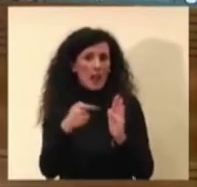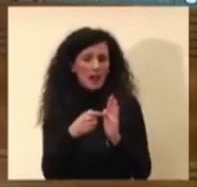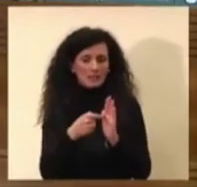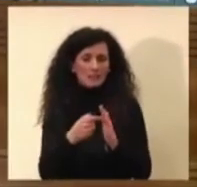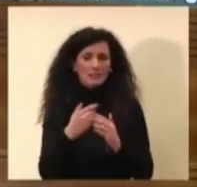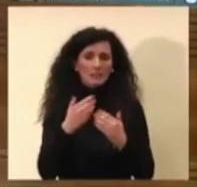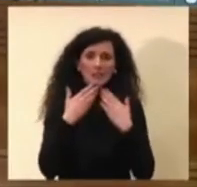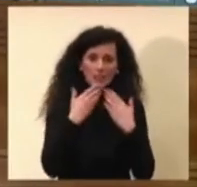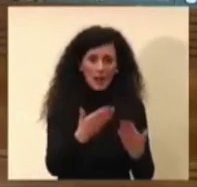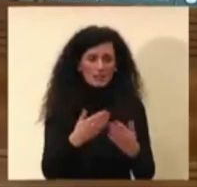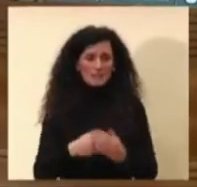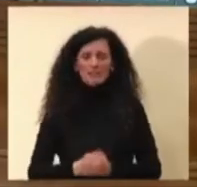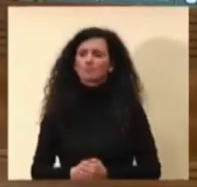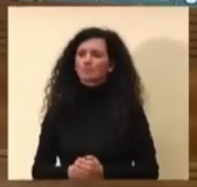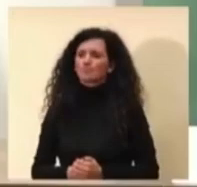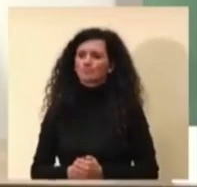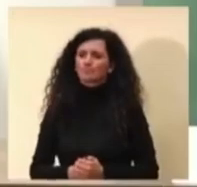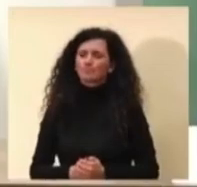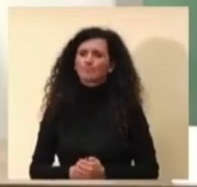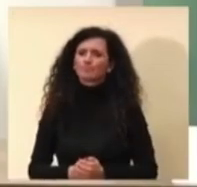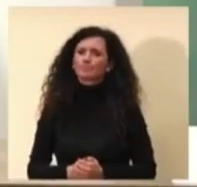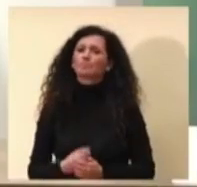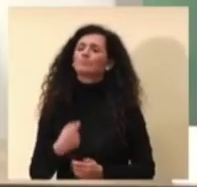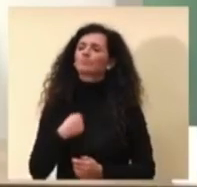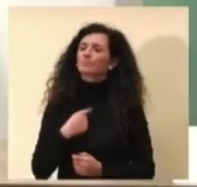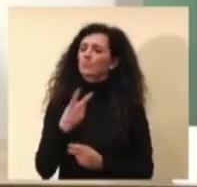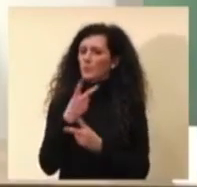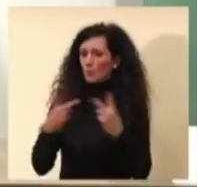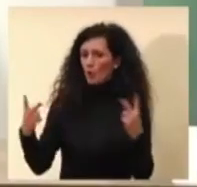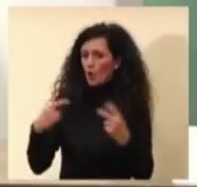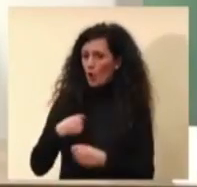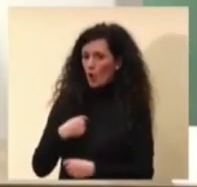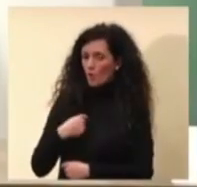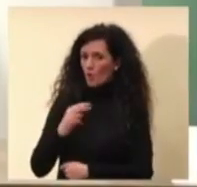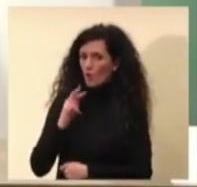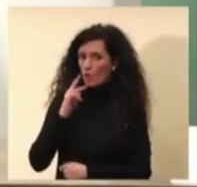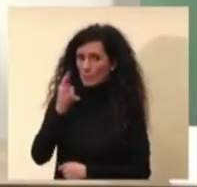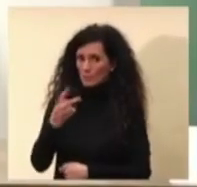provo a darle una risposta poi dopo il torrezza allora